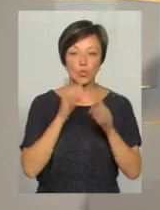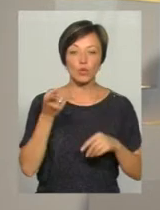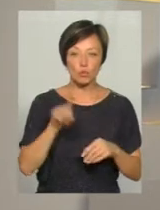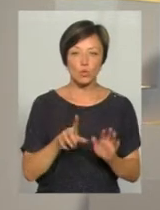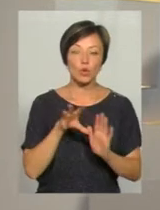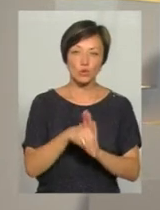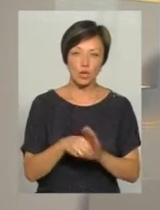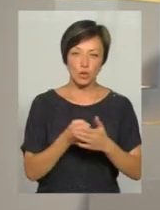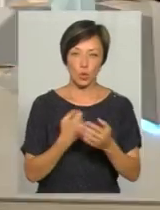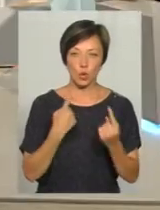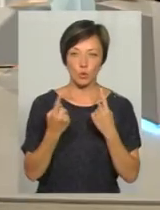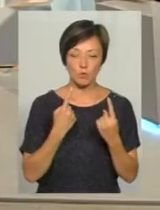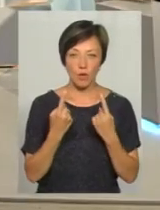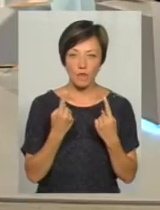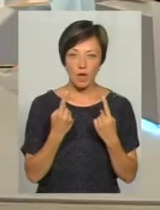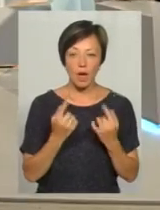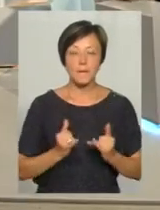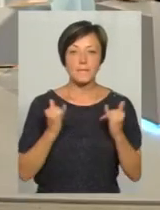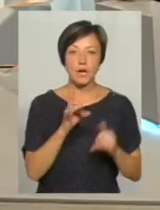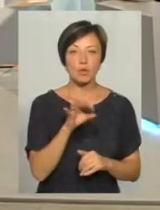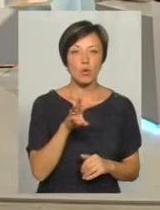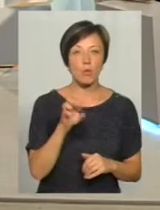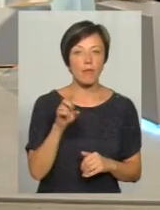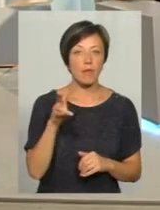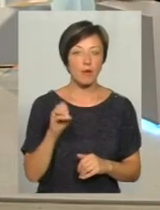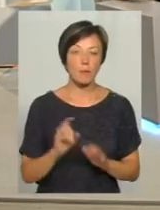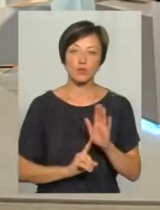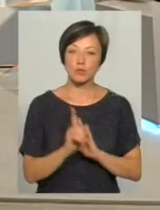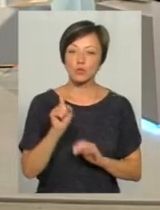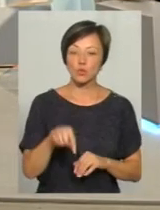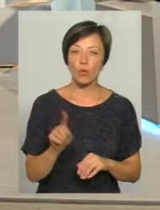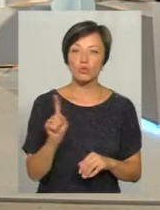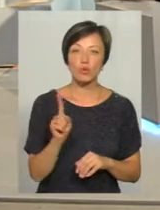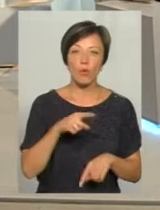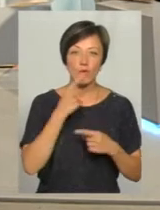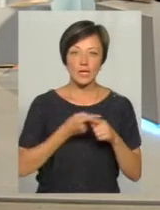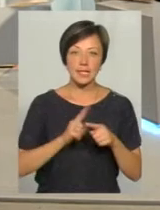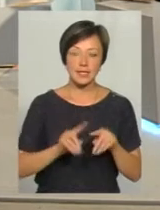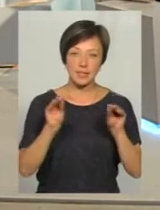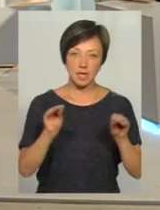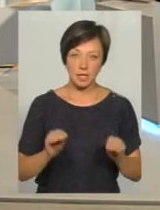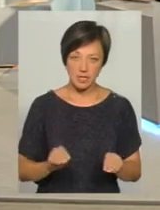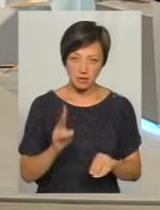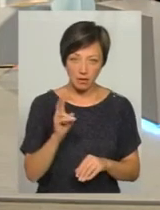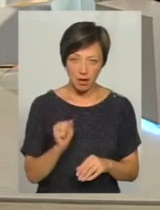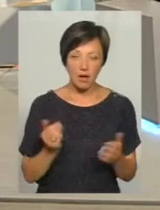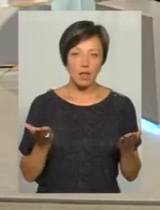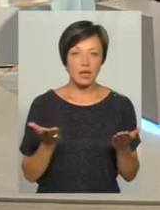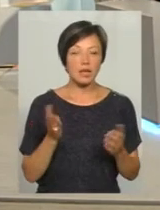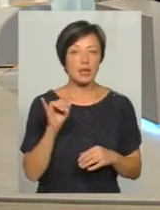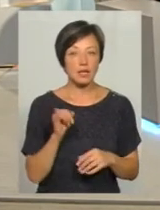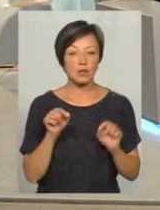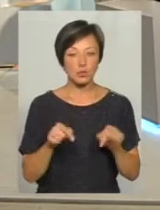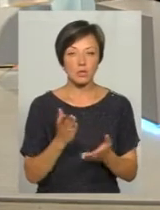долучайтесь до розмови. Пане Роман, давайте почнемо з того, про що говорить ця статистика. І тут є